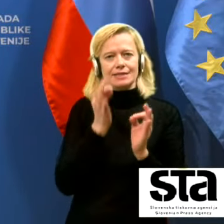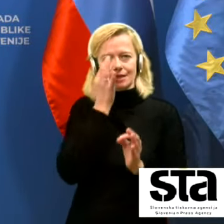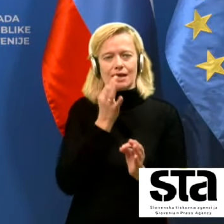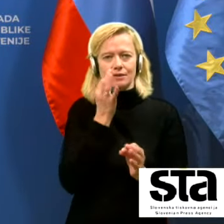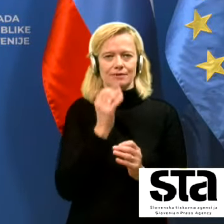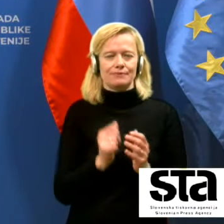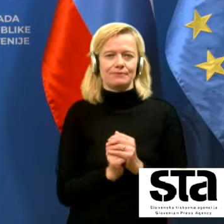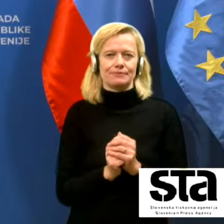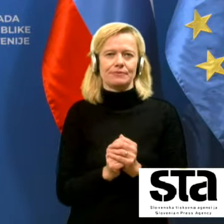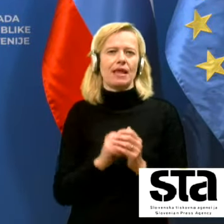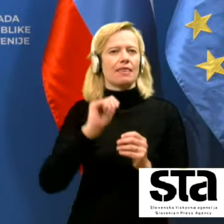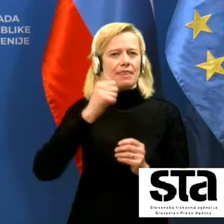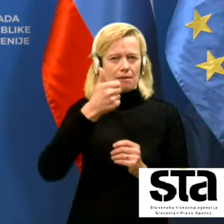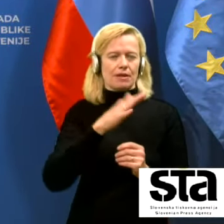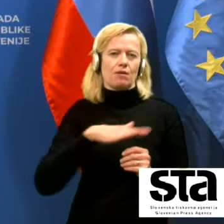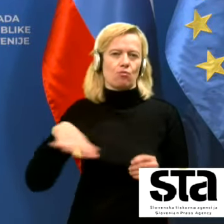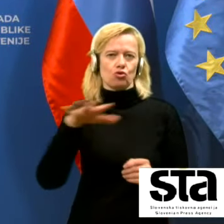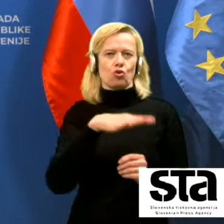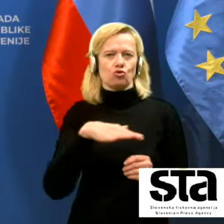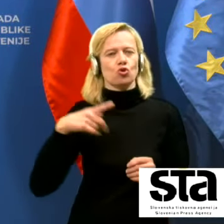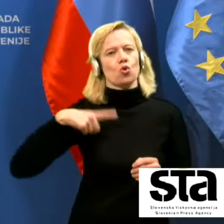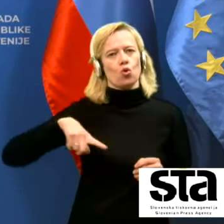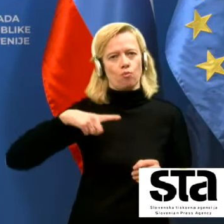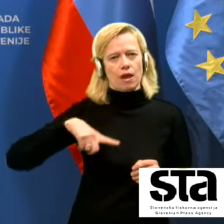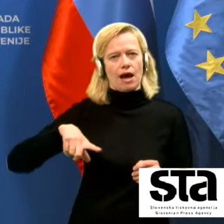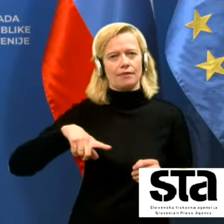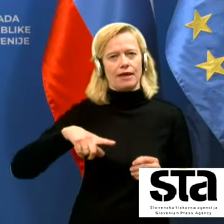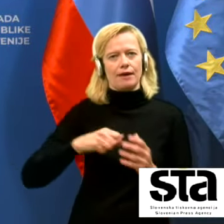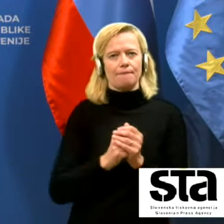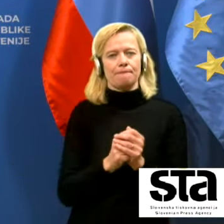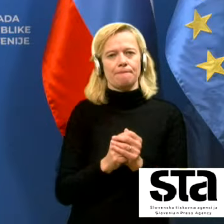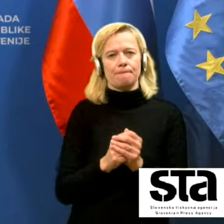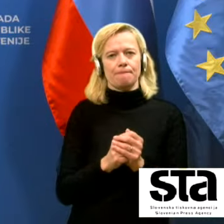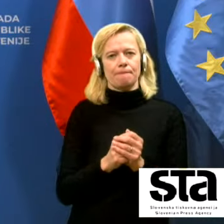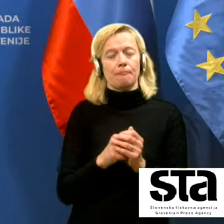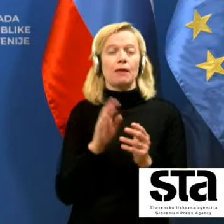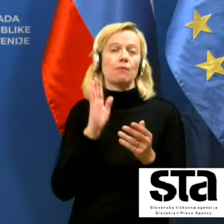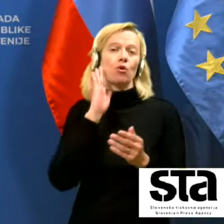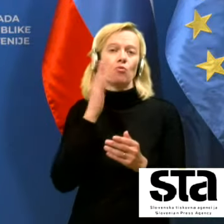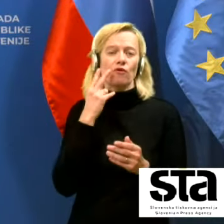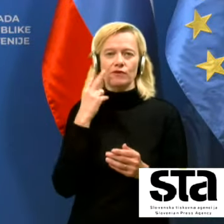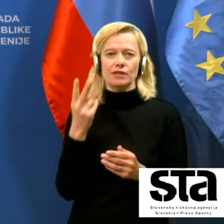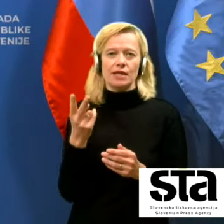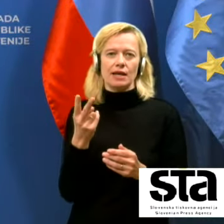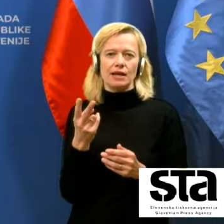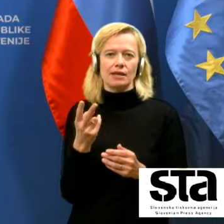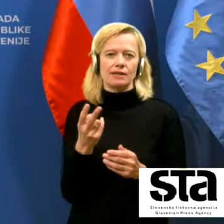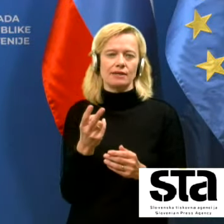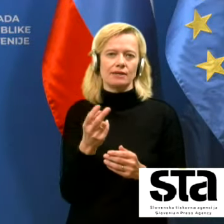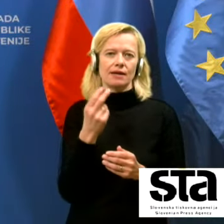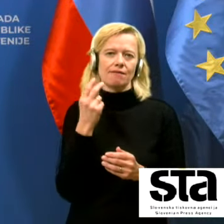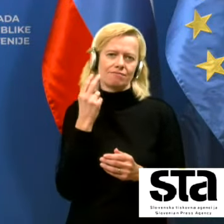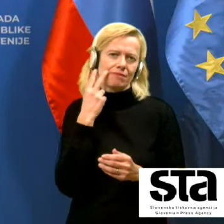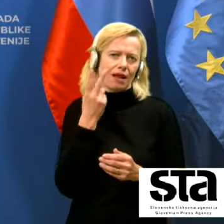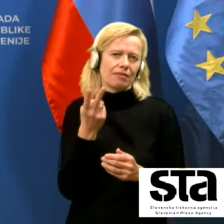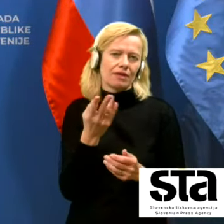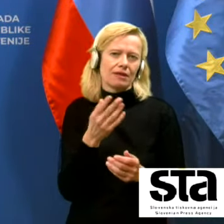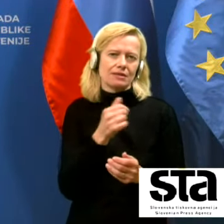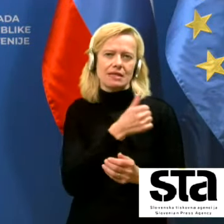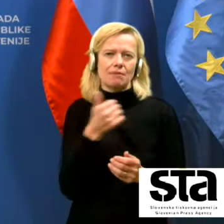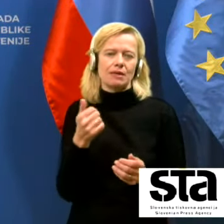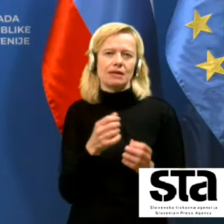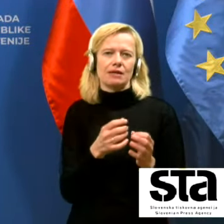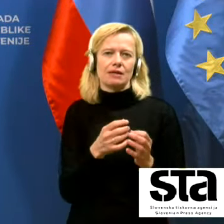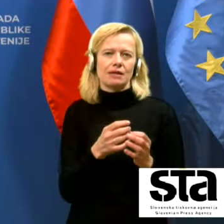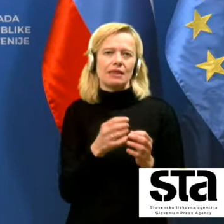omenil, najprej na področju Ljubljane in videli, pač glede samih testov, načina dela in pa